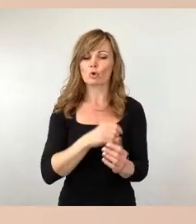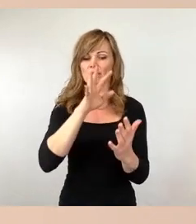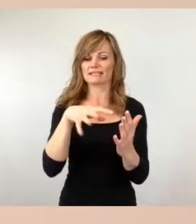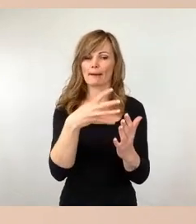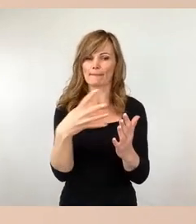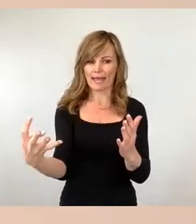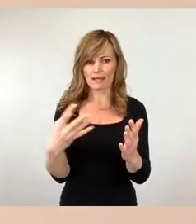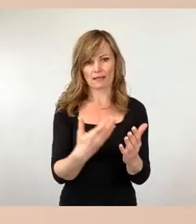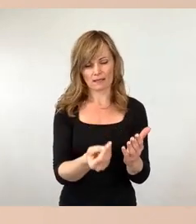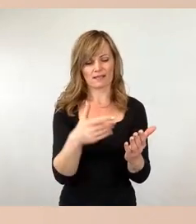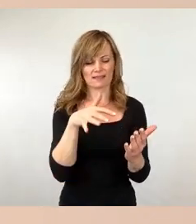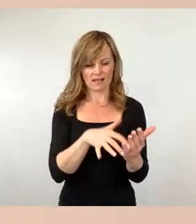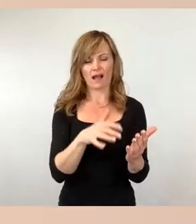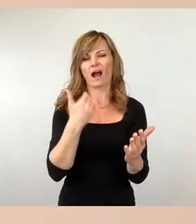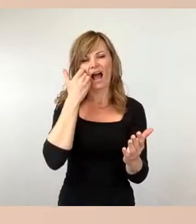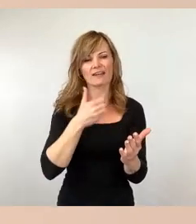verlesen.